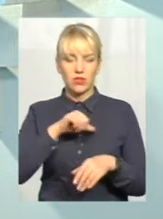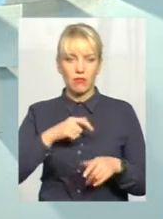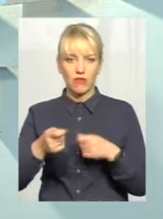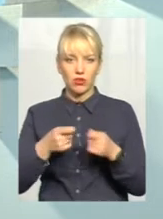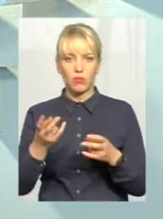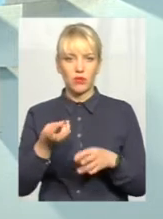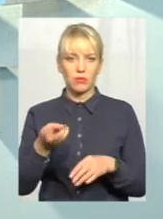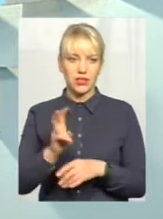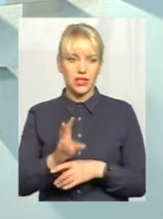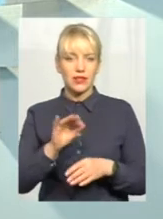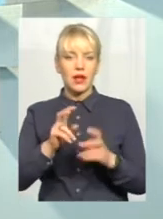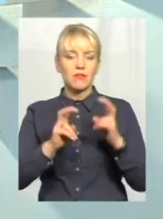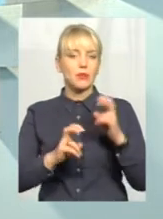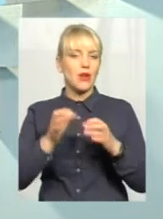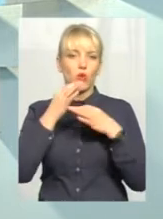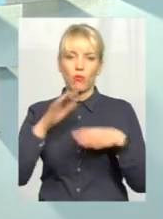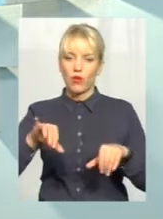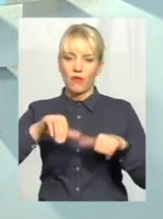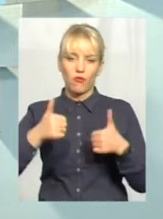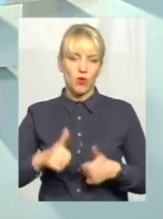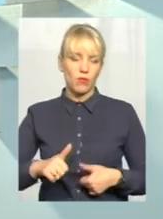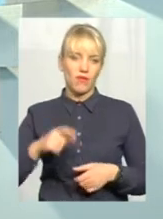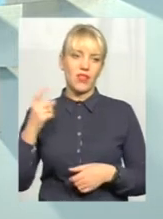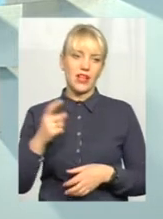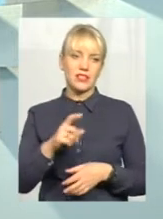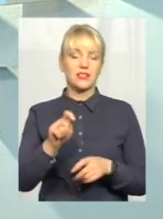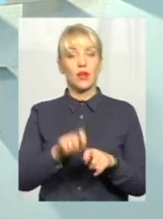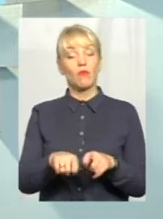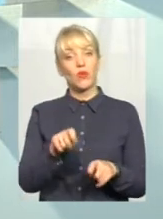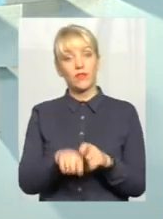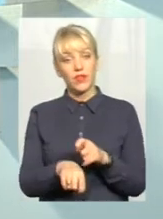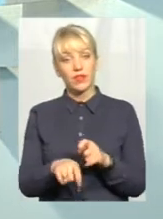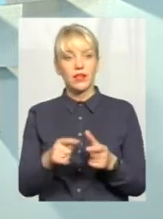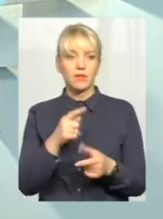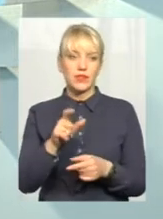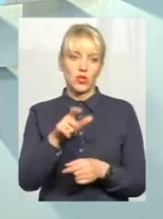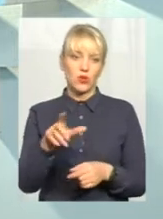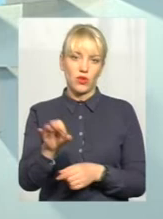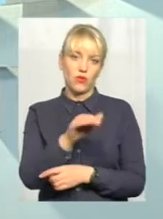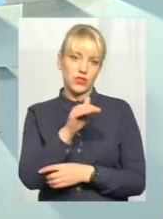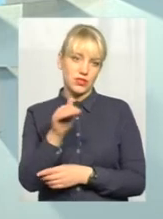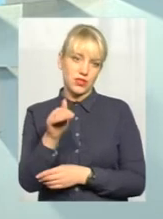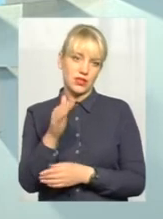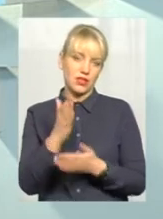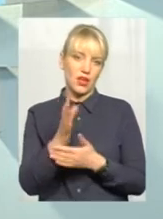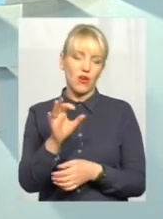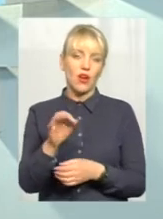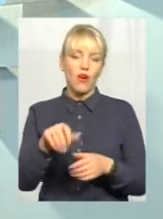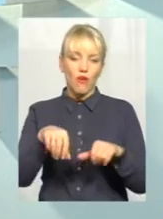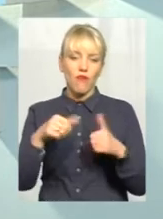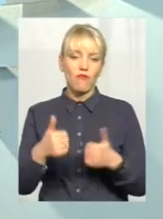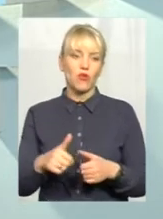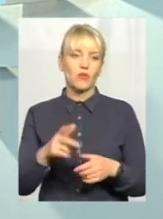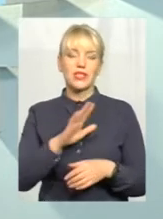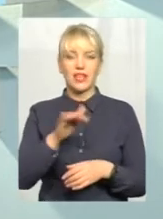на підприємство, підкреслюю, любої форми власності і перевірити, чи люди офіційно оформлені. Я вам скажу, за